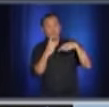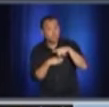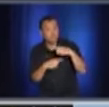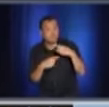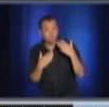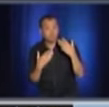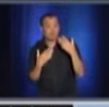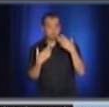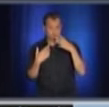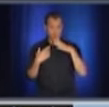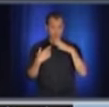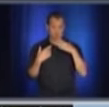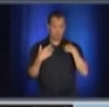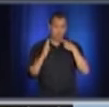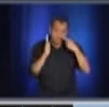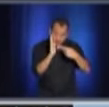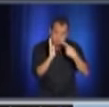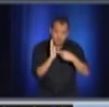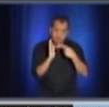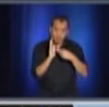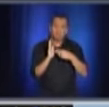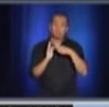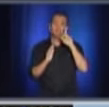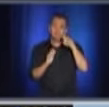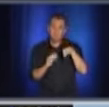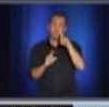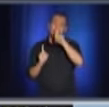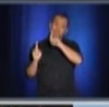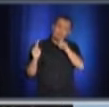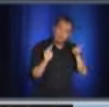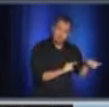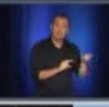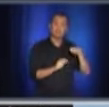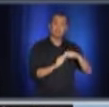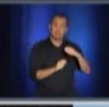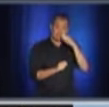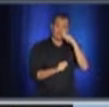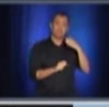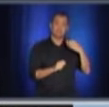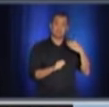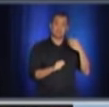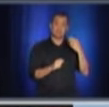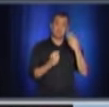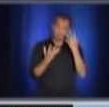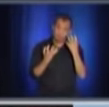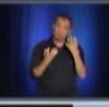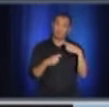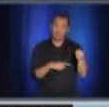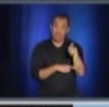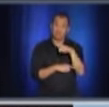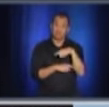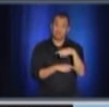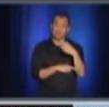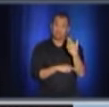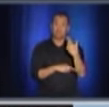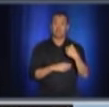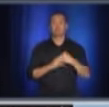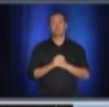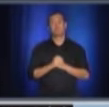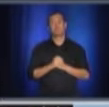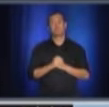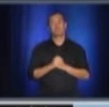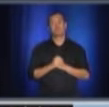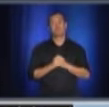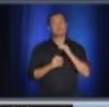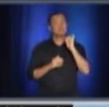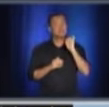sur le dépistage volontaire. On est équipé, je le dis, pour le faire, mais si vous avez le moindre